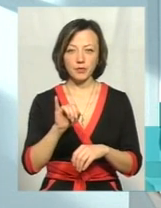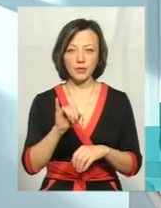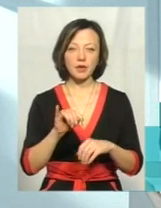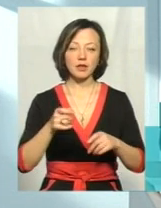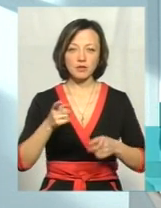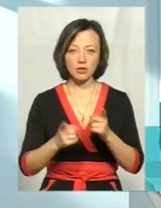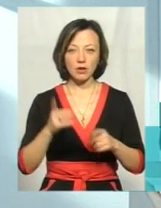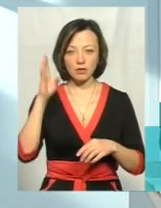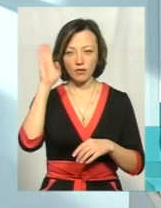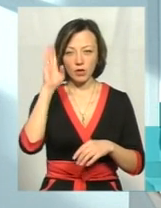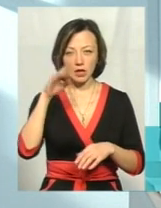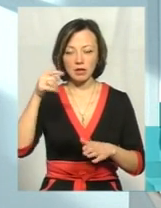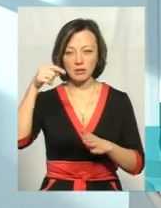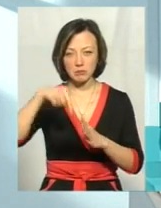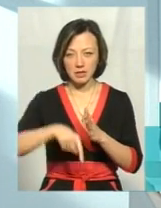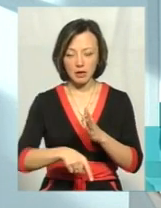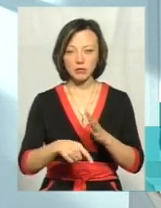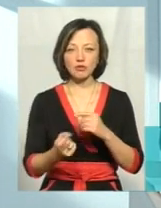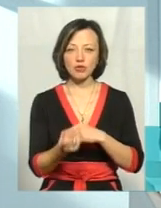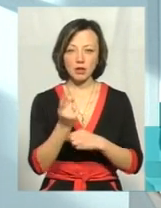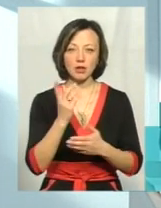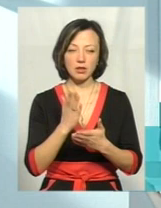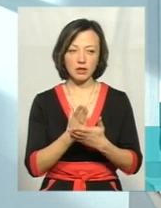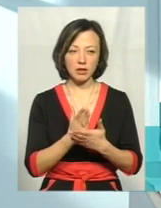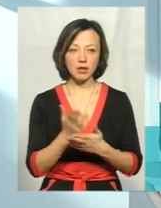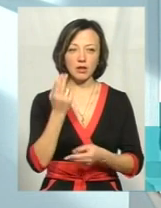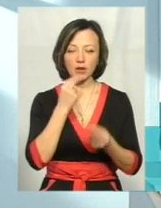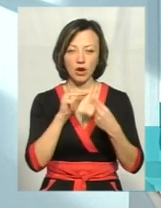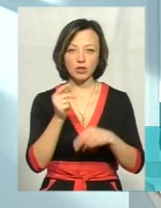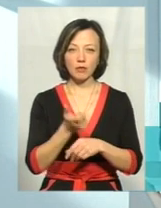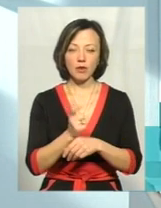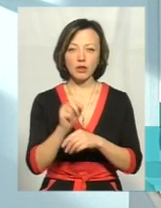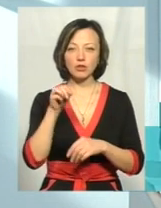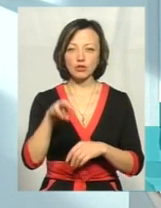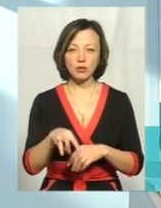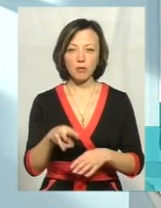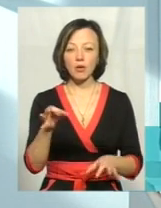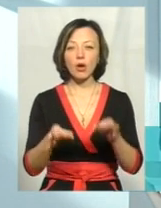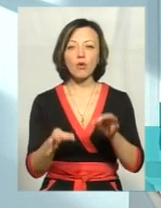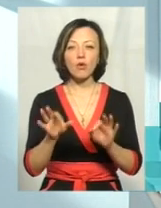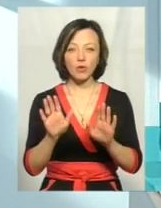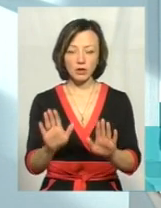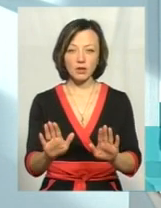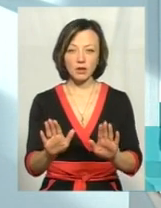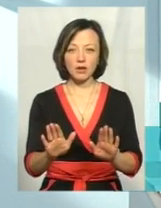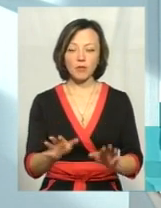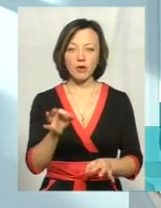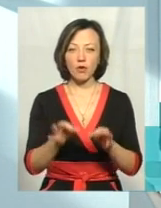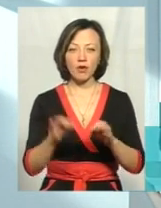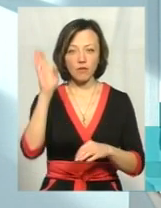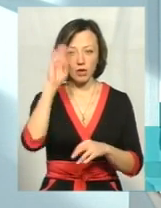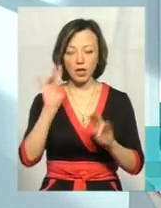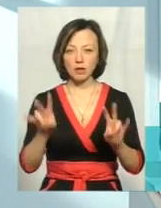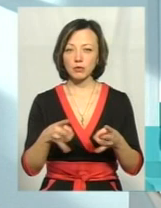звичайно, вода з підземних джерел, я з цією певністю кажу, набагато краще, ніж. Вона природня. Природня вода, вона не